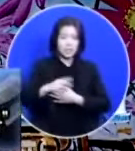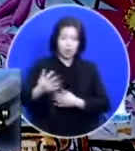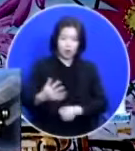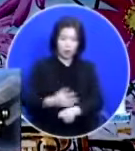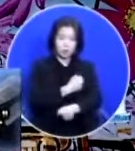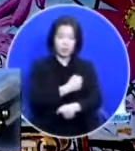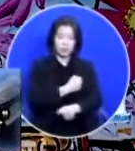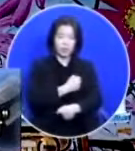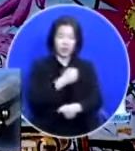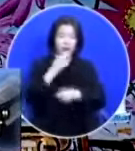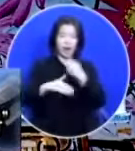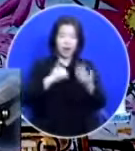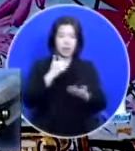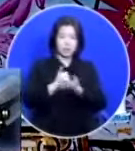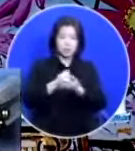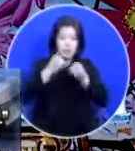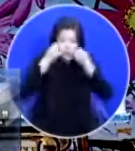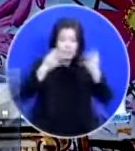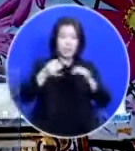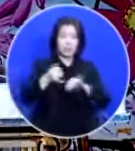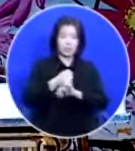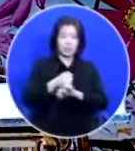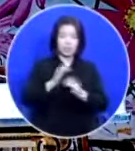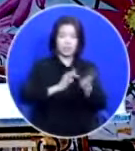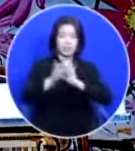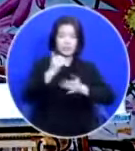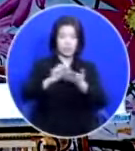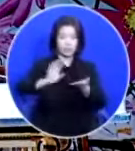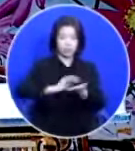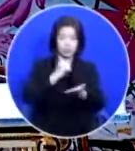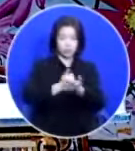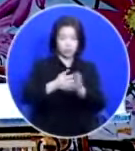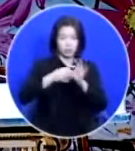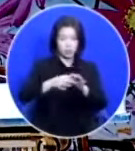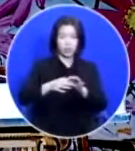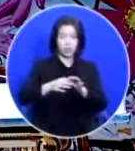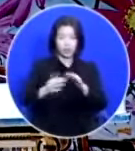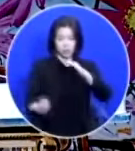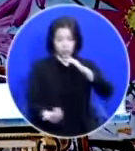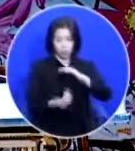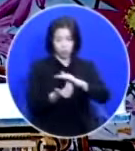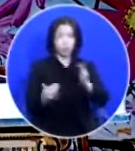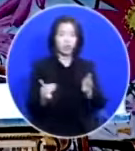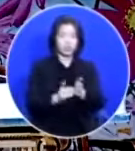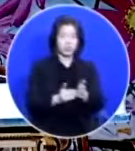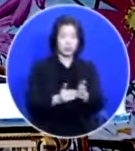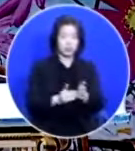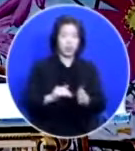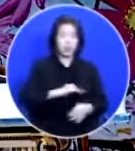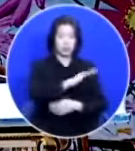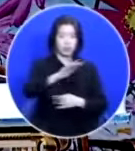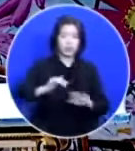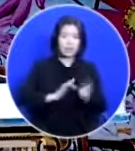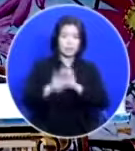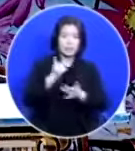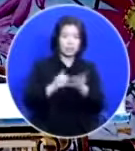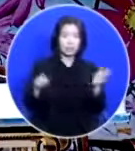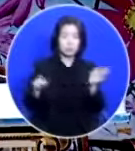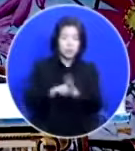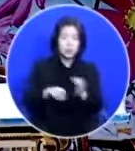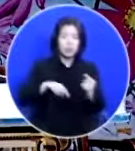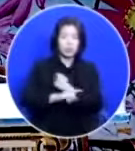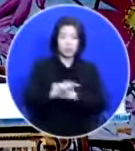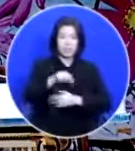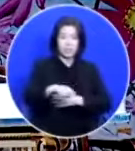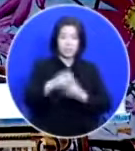하나님의 새 원약이 예수 그리스도를 통하여 이루어졌어요 우리가 예수님을 믿는 것은 이